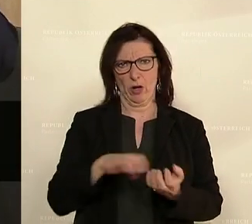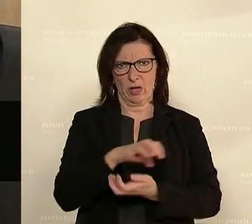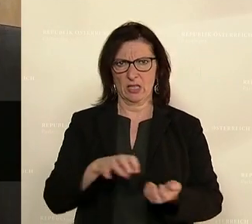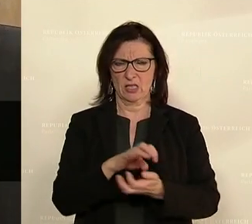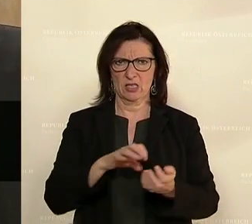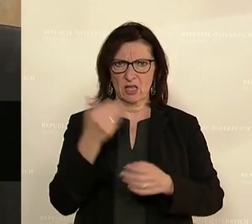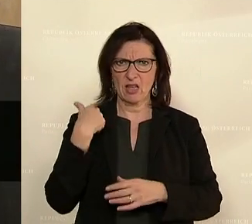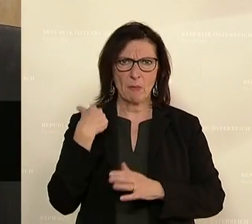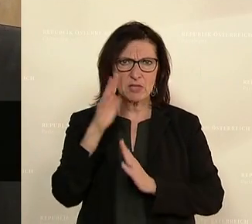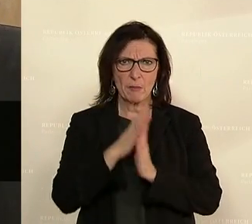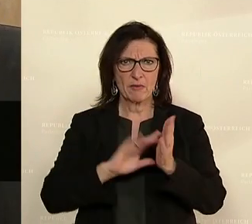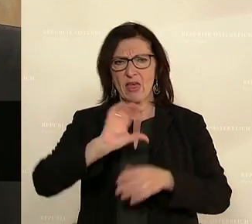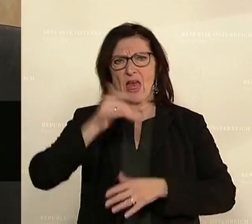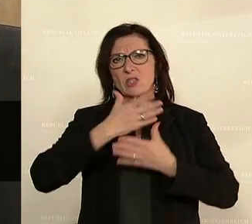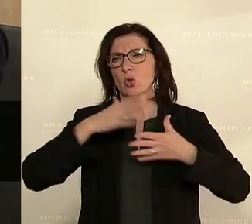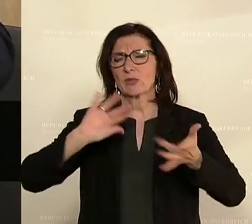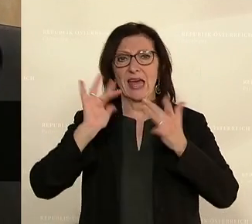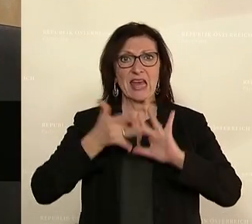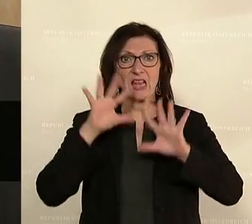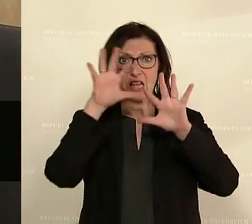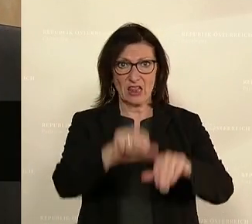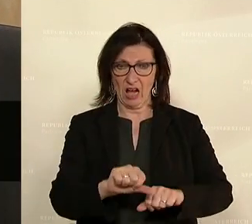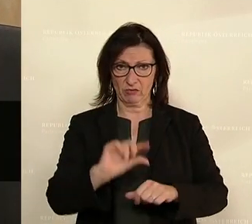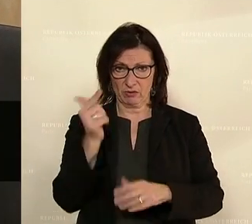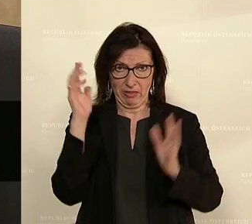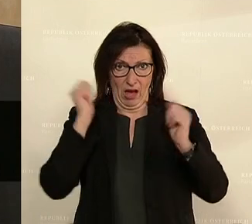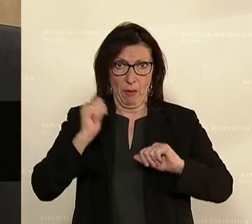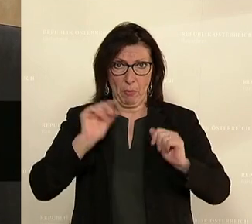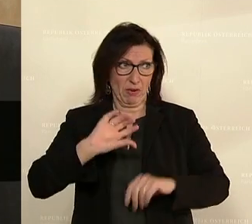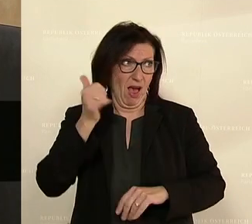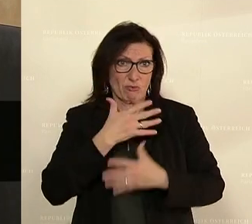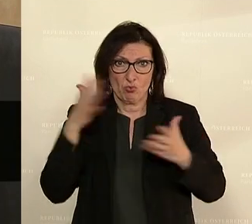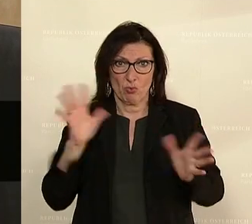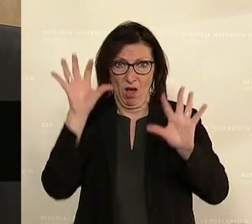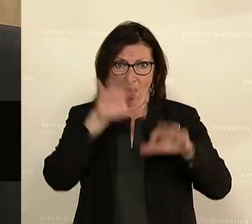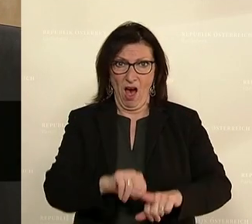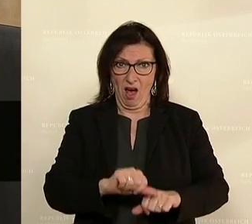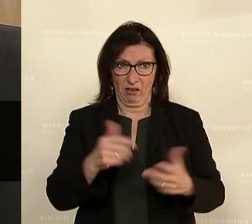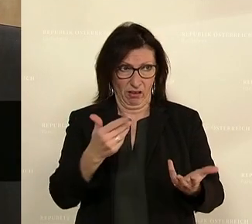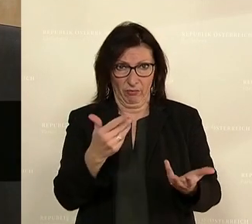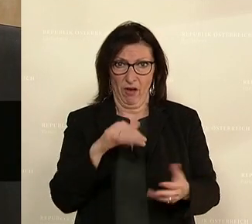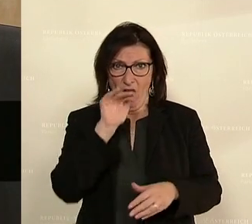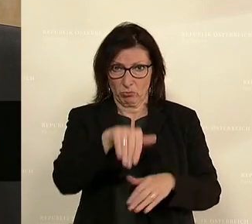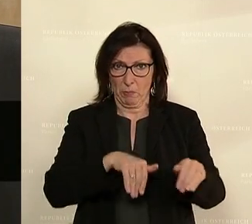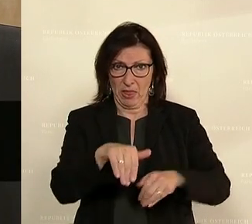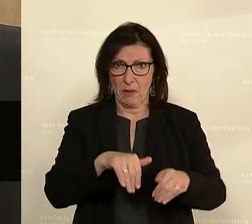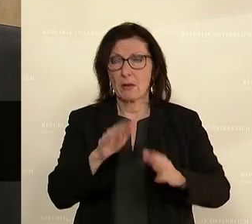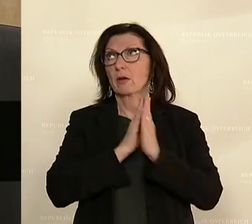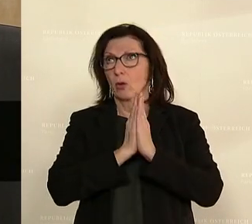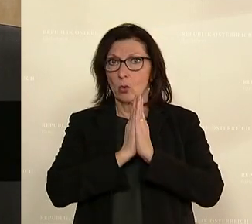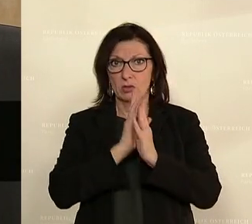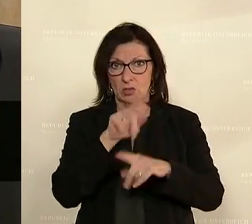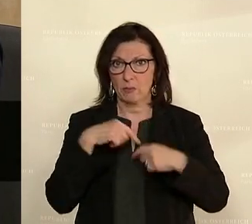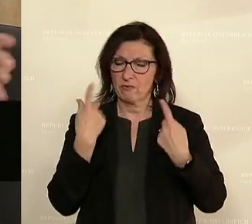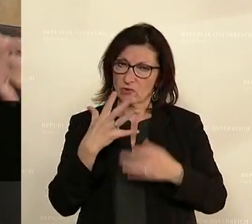Es hat begonnen mit dem größten Cyberangriff überhaupt in der Zweiten Republik auf das Außenministerium, das wir Gott sei Dank meistern